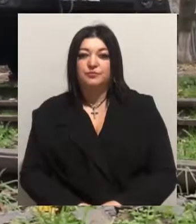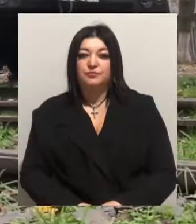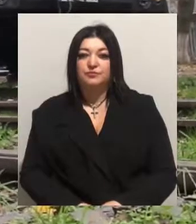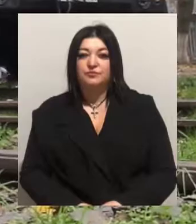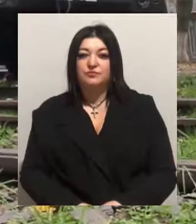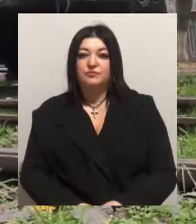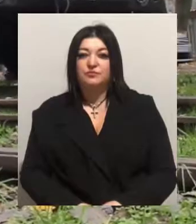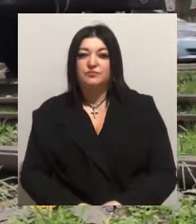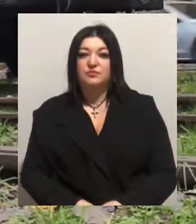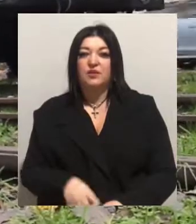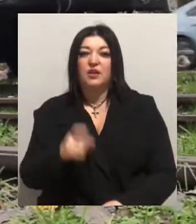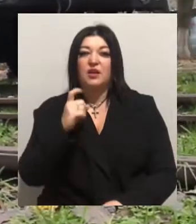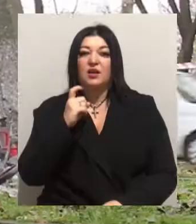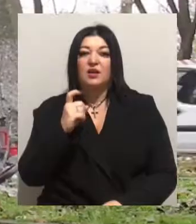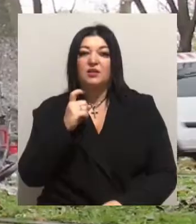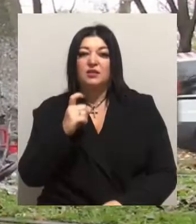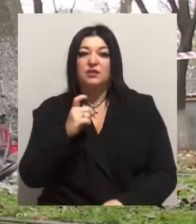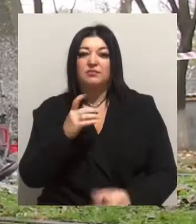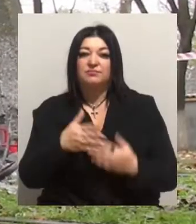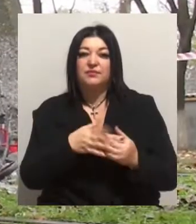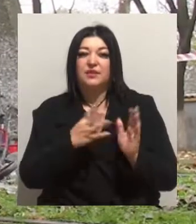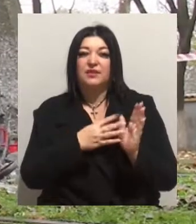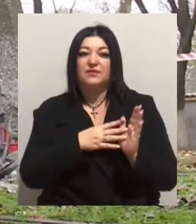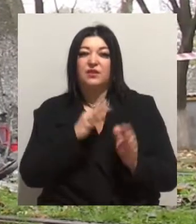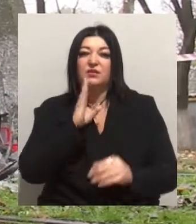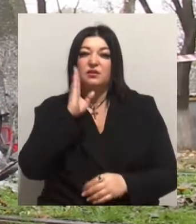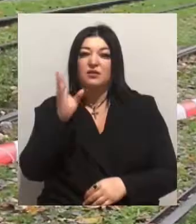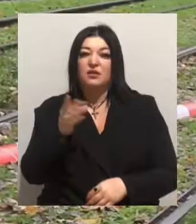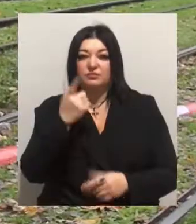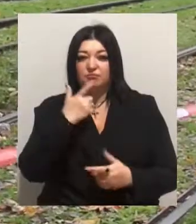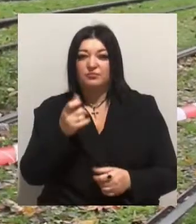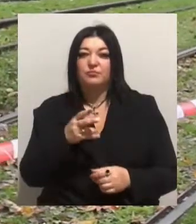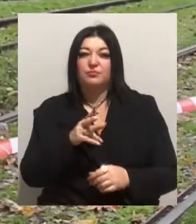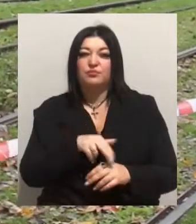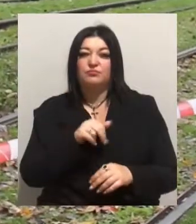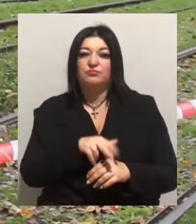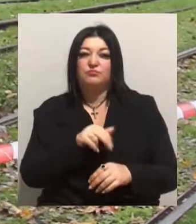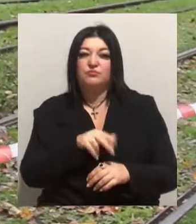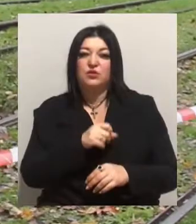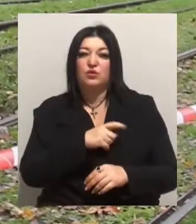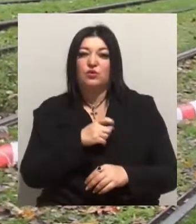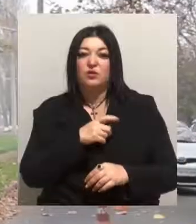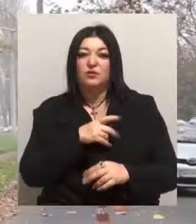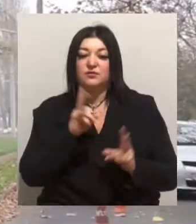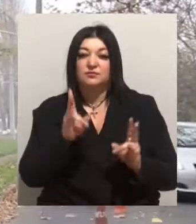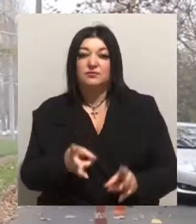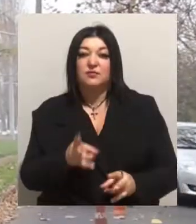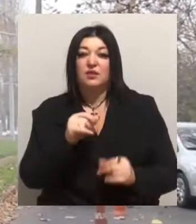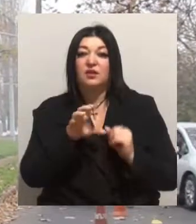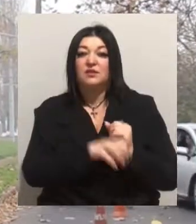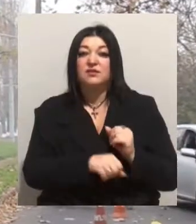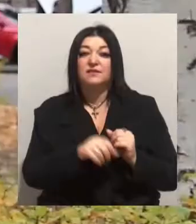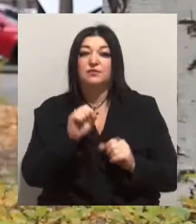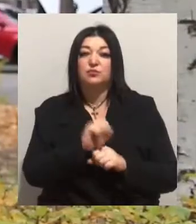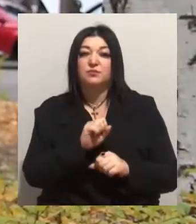Трамвай злетів з реєк близько 9-ї ранку, повідомили в патрульній поліції Одеси. Пригода сталася на кінцевій зупинці трамвайного маршруту